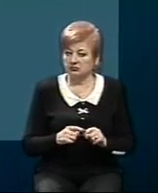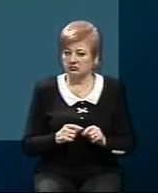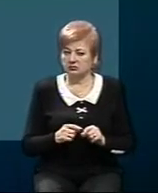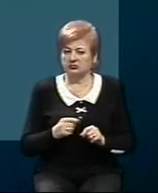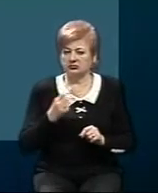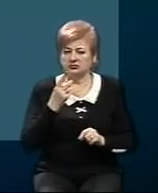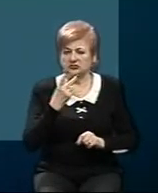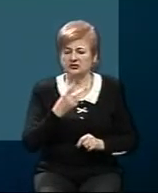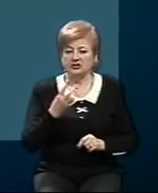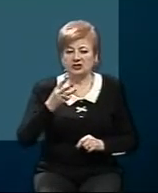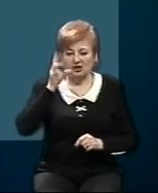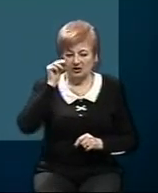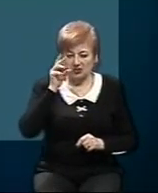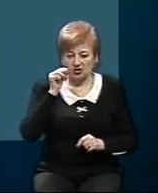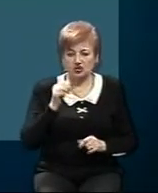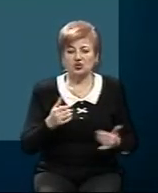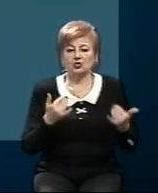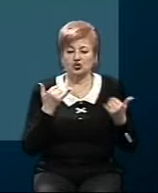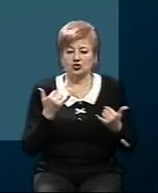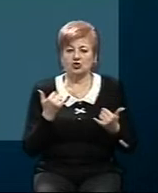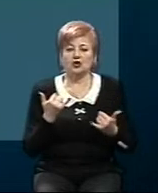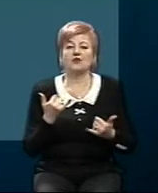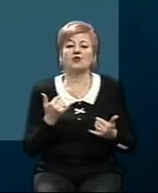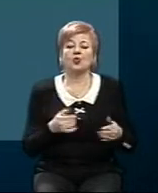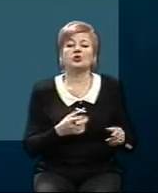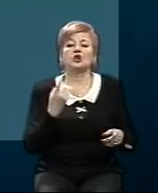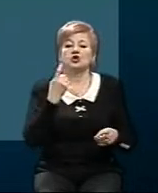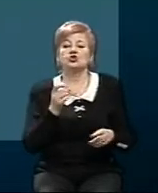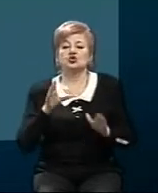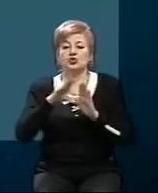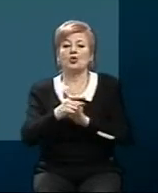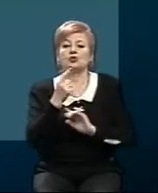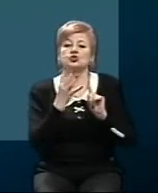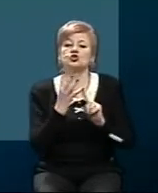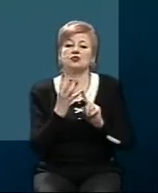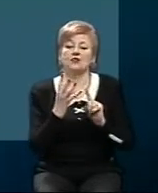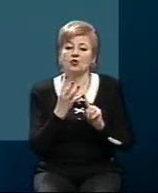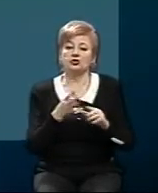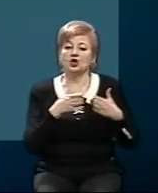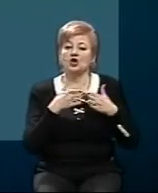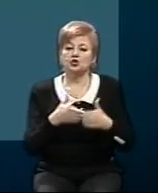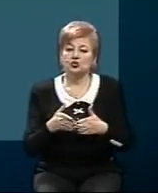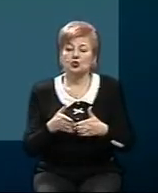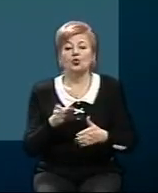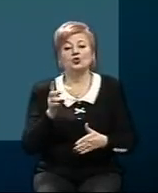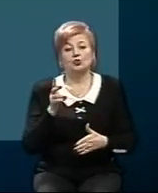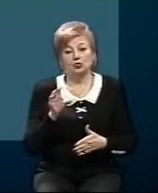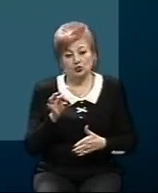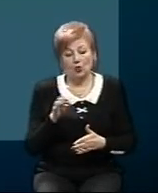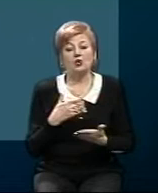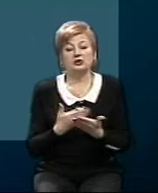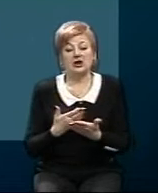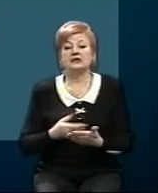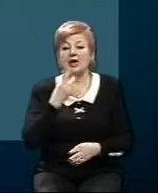23-го числа. Сьогодні десь близько обіду туди приєдналося ще одне четверте судно. Але дані показують,